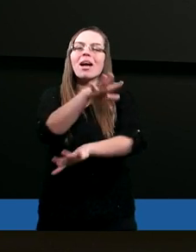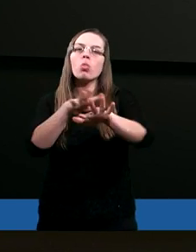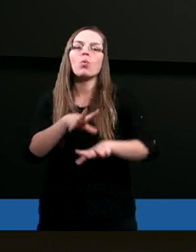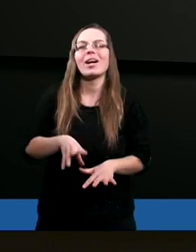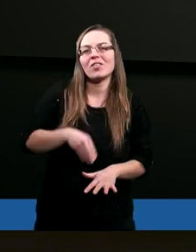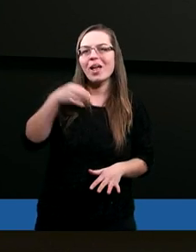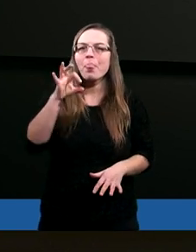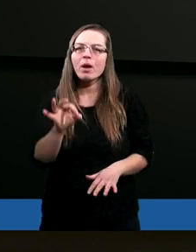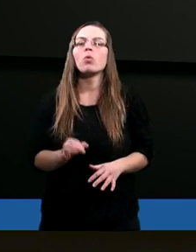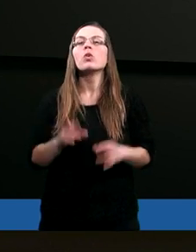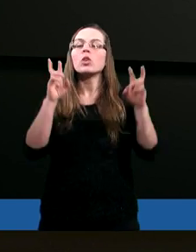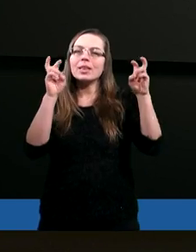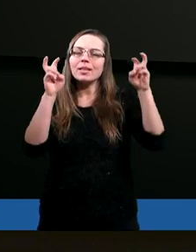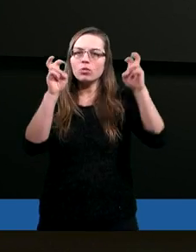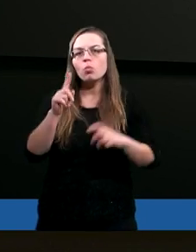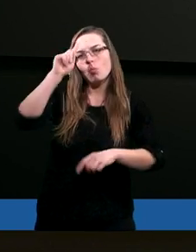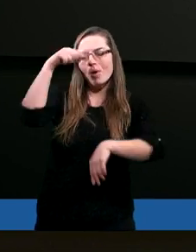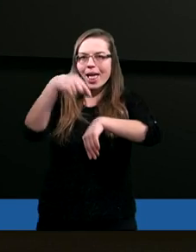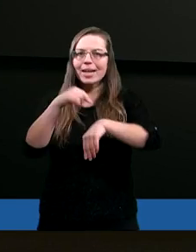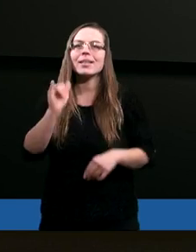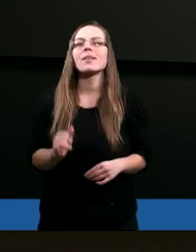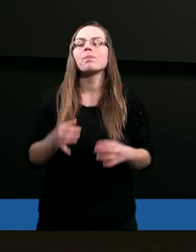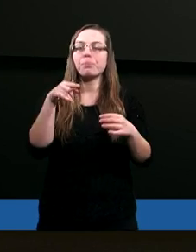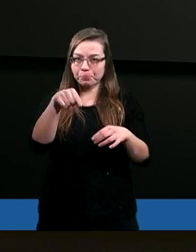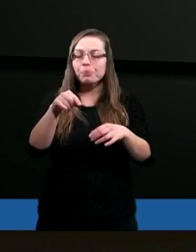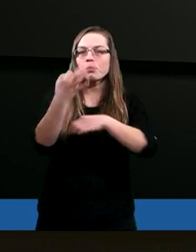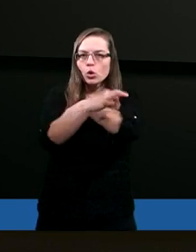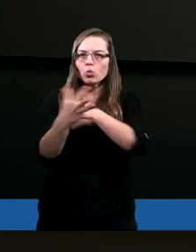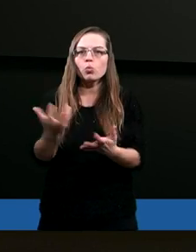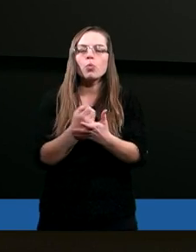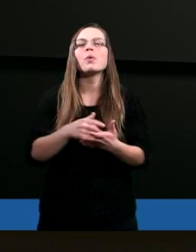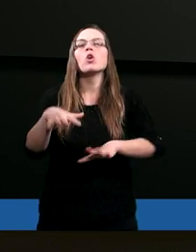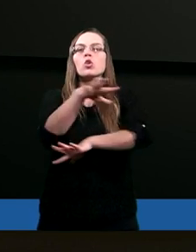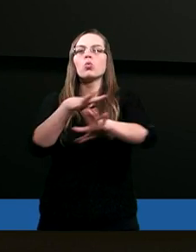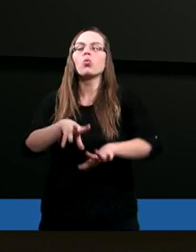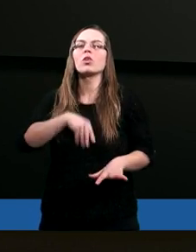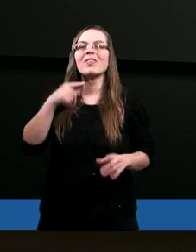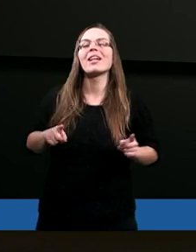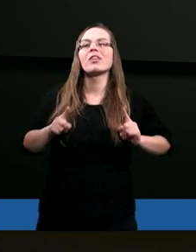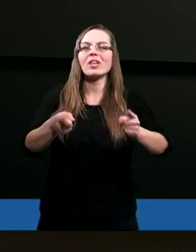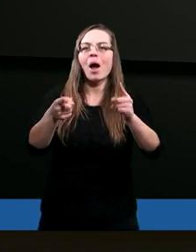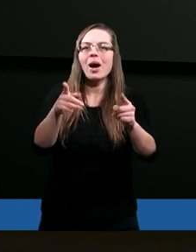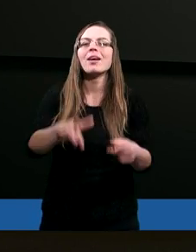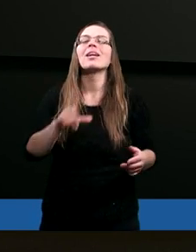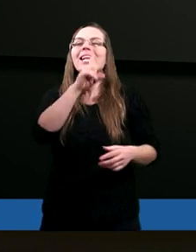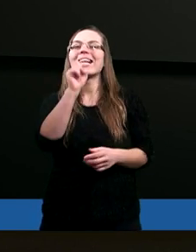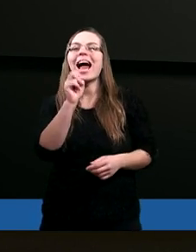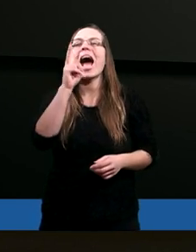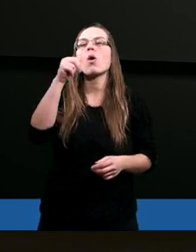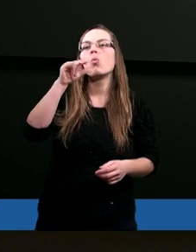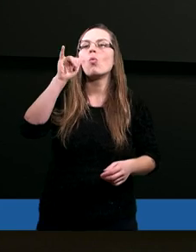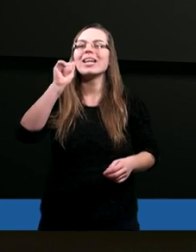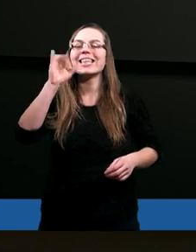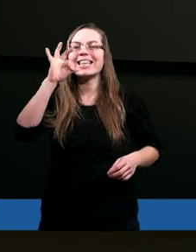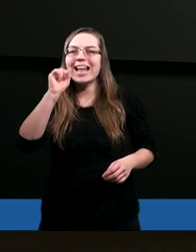Tytuł lekcji brzmi, tego studium, Duch Święty działający za kulisami.